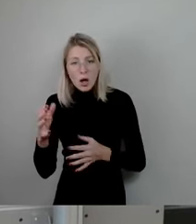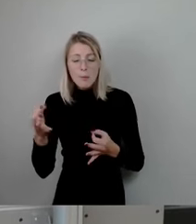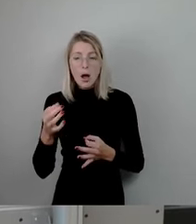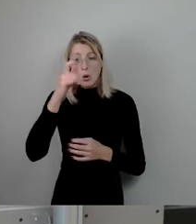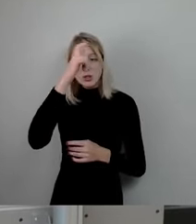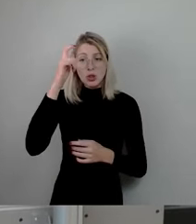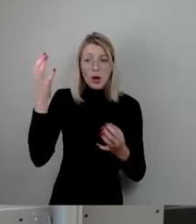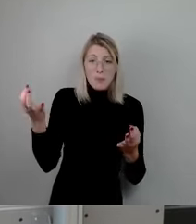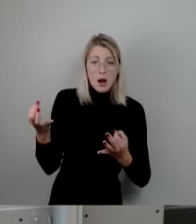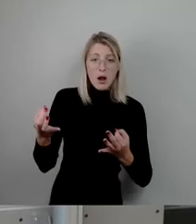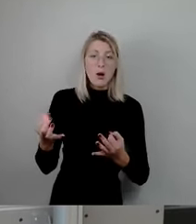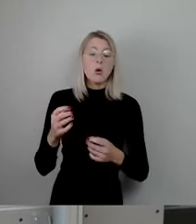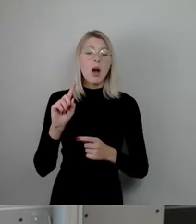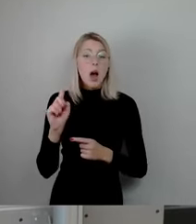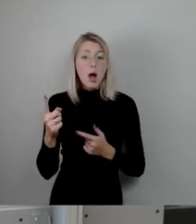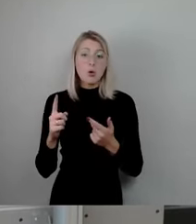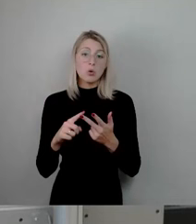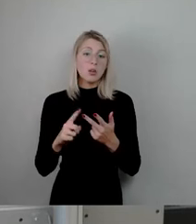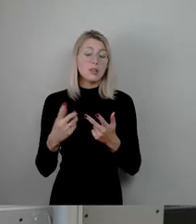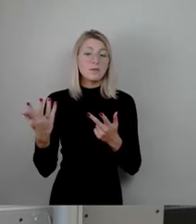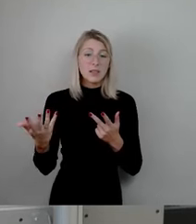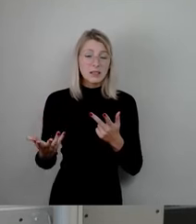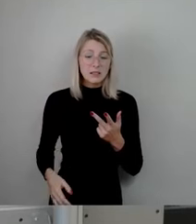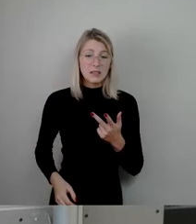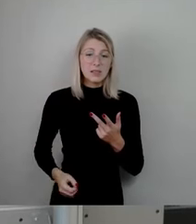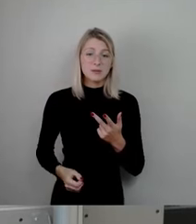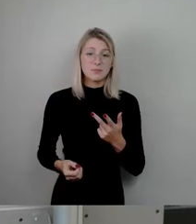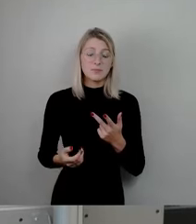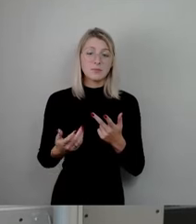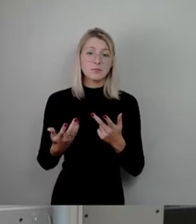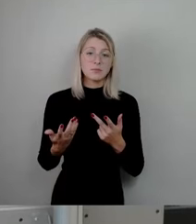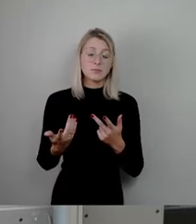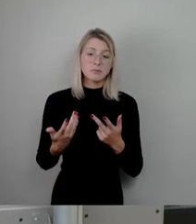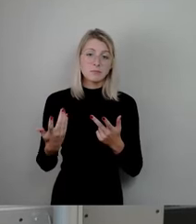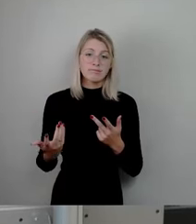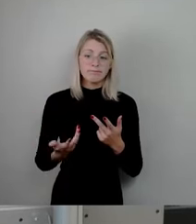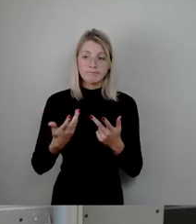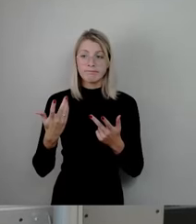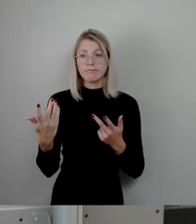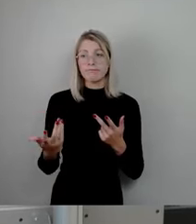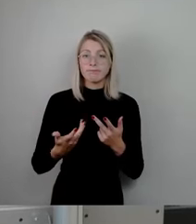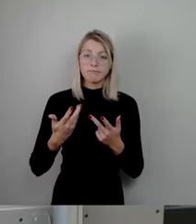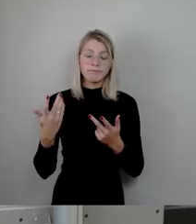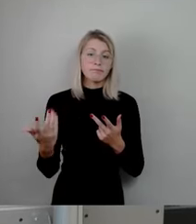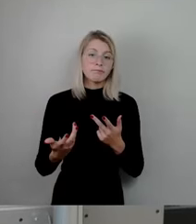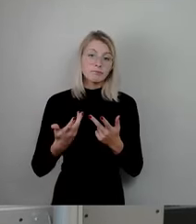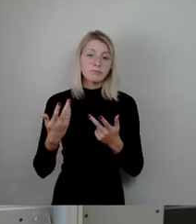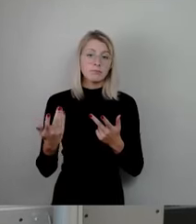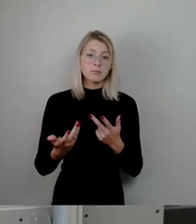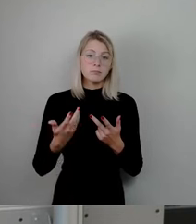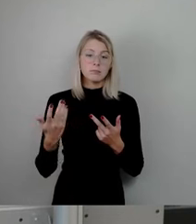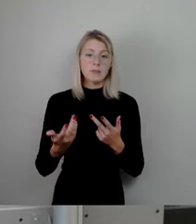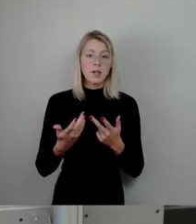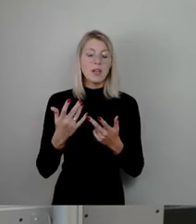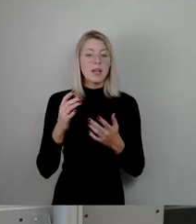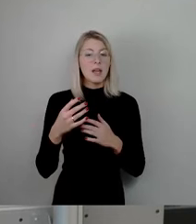tun. Und dazu gehört auch, dass die Popularität und die Priorität